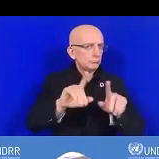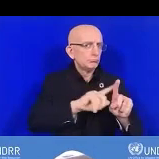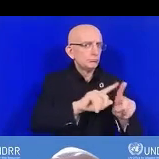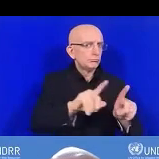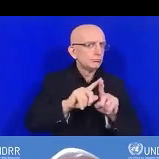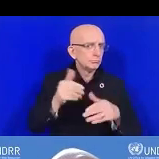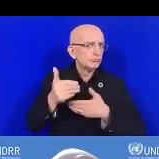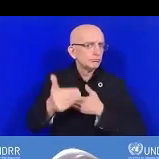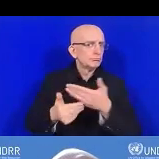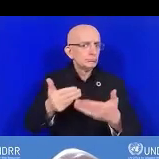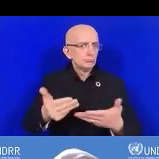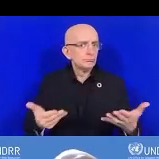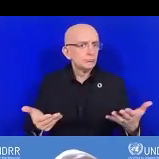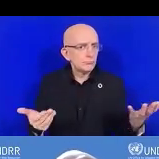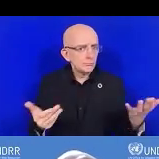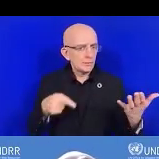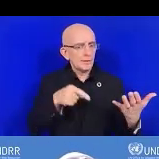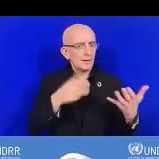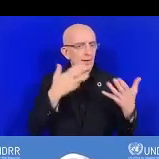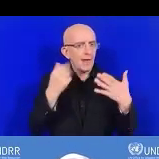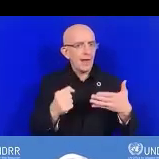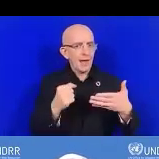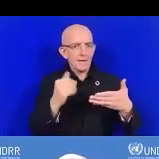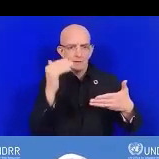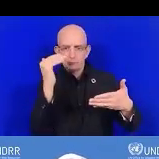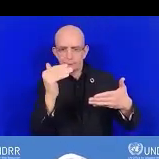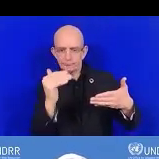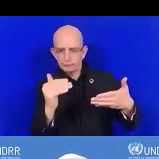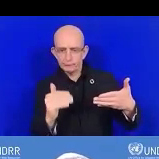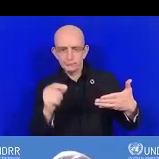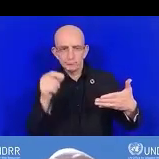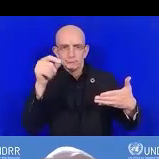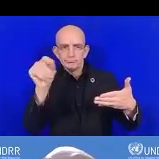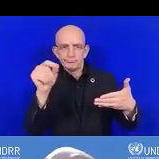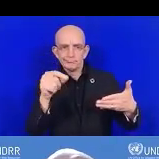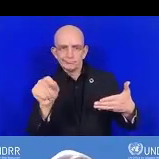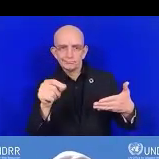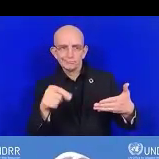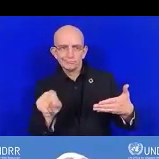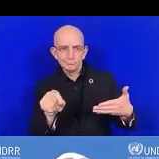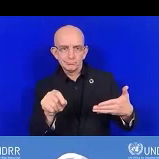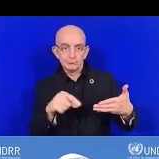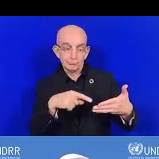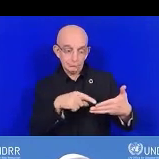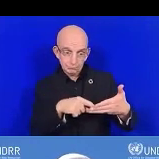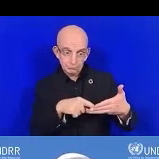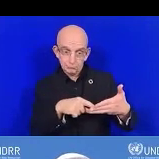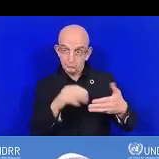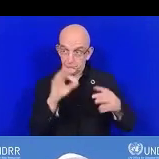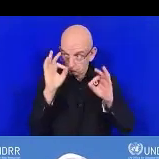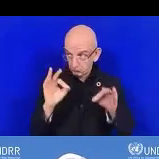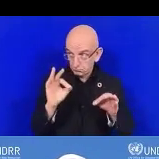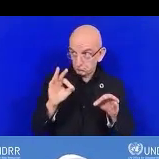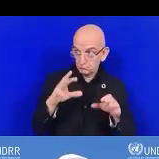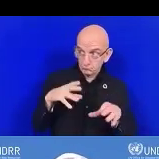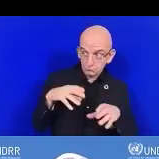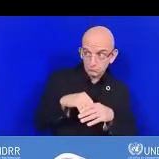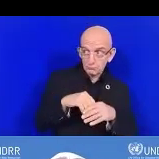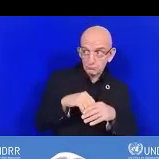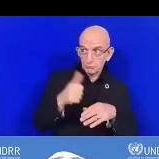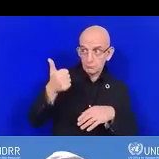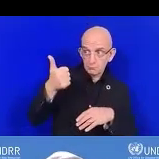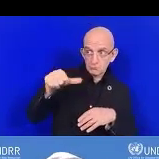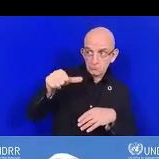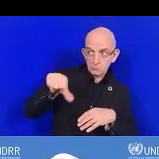'indicateurs pour comprendre s'ils sont inclus ou pas. Et voici les domaines qui doivent être améliorés.